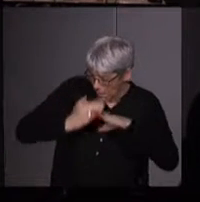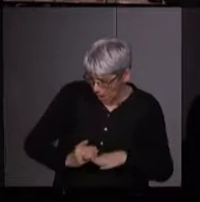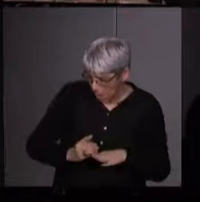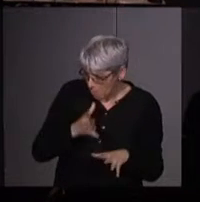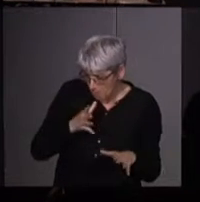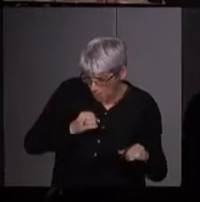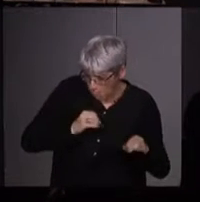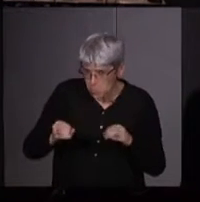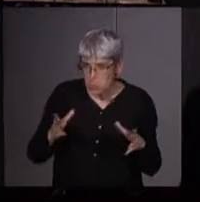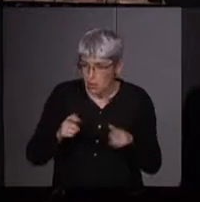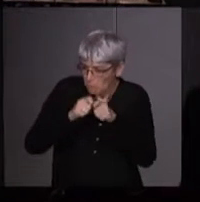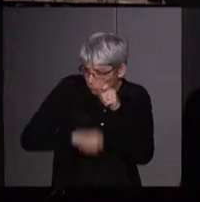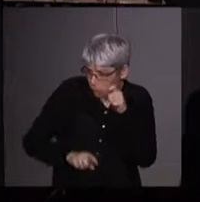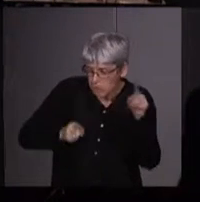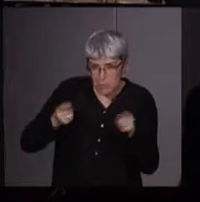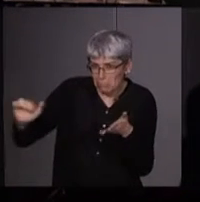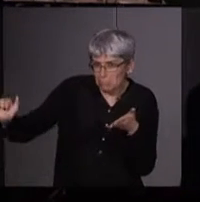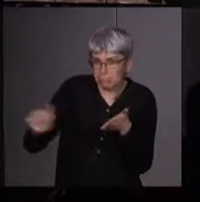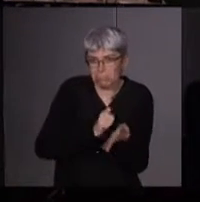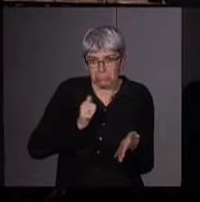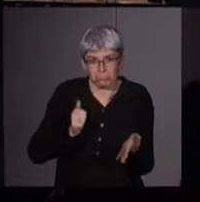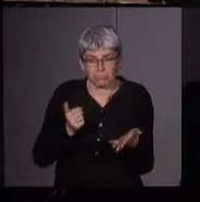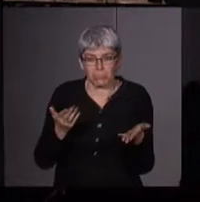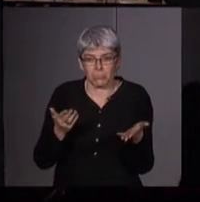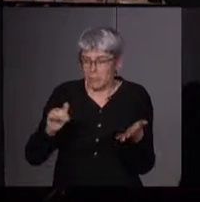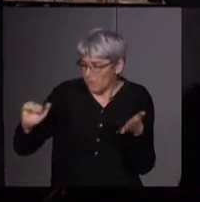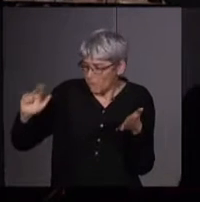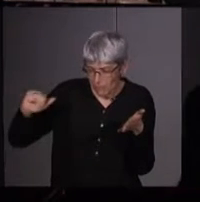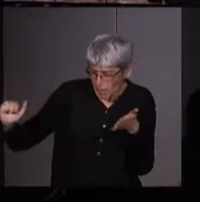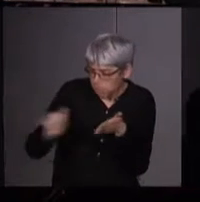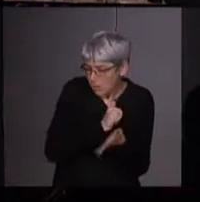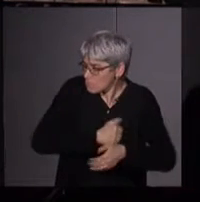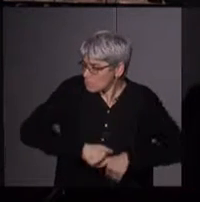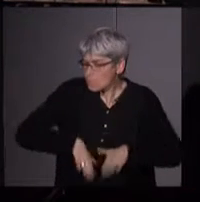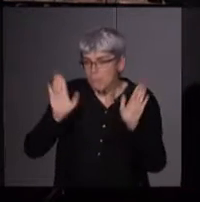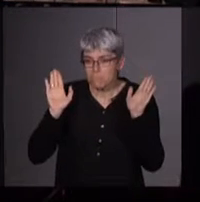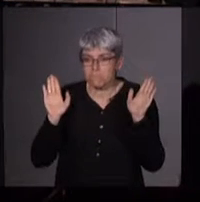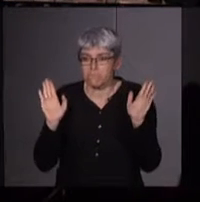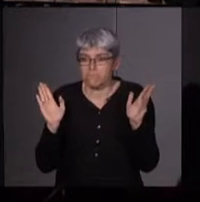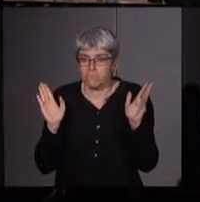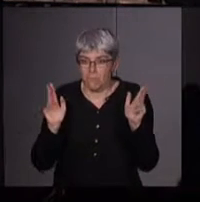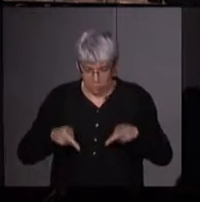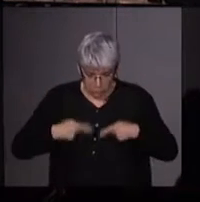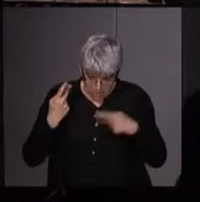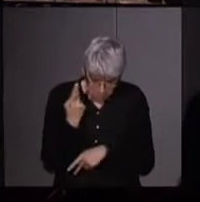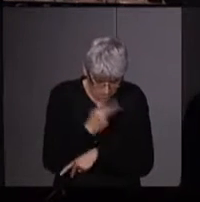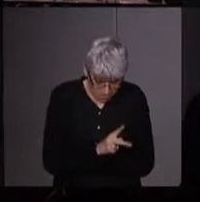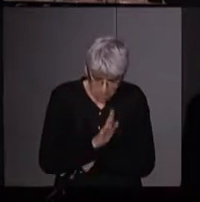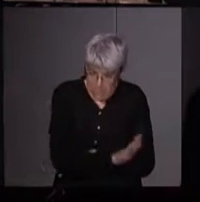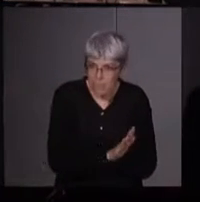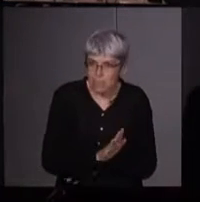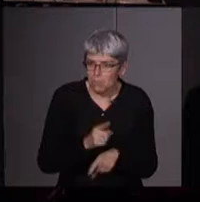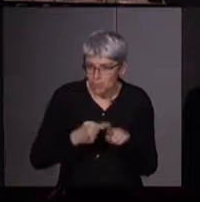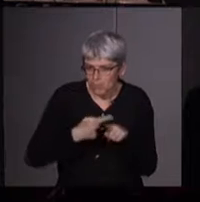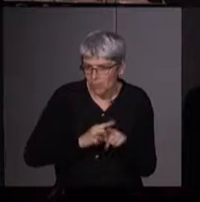la destruction allait se faire même dans leur vie à elles, ben,